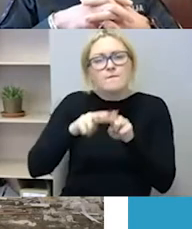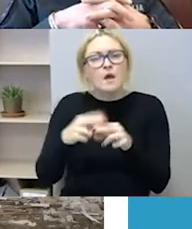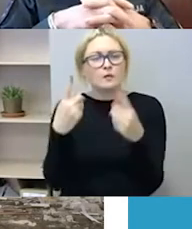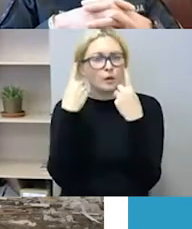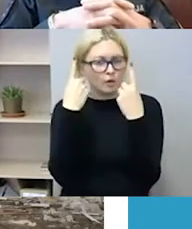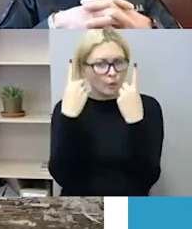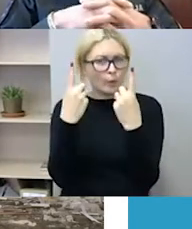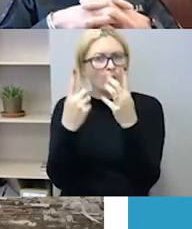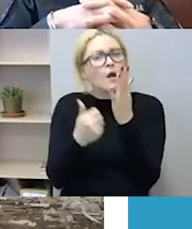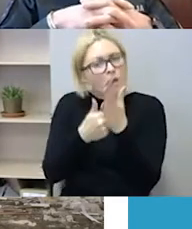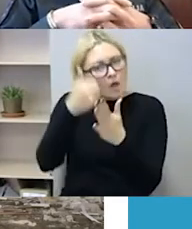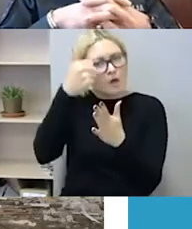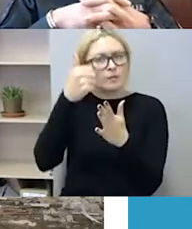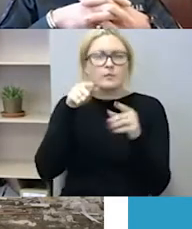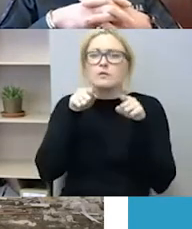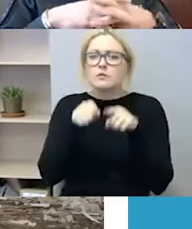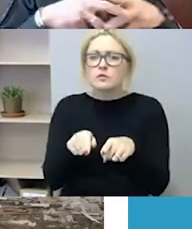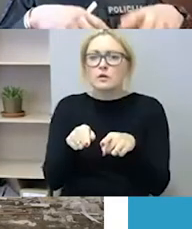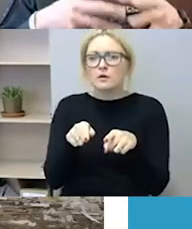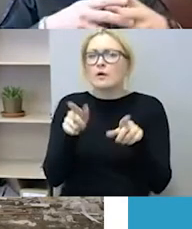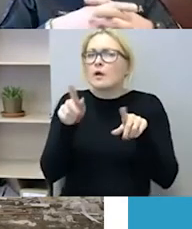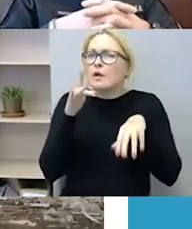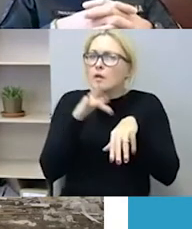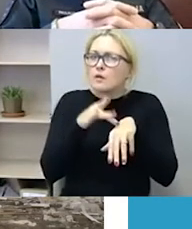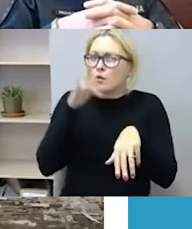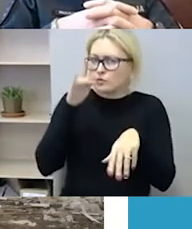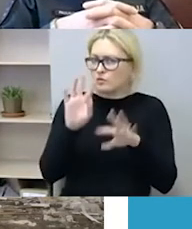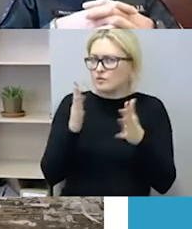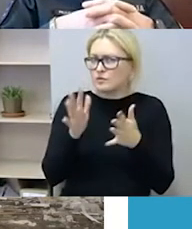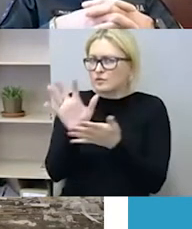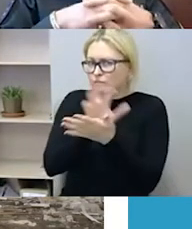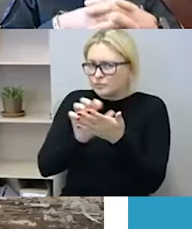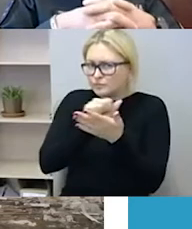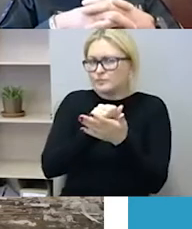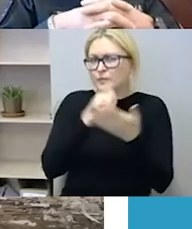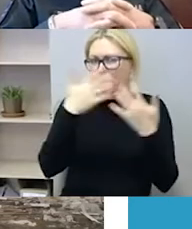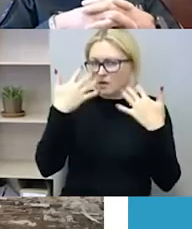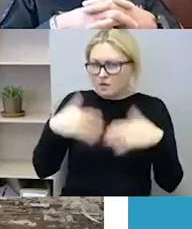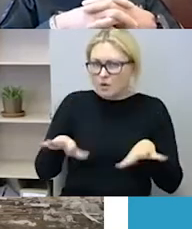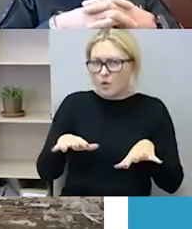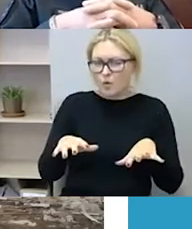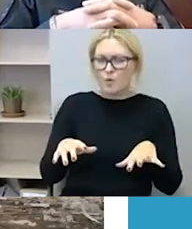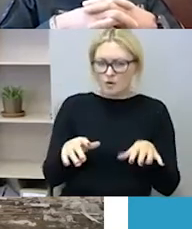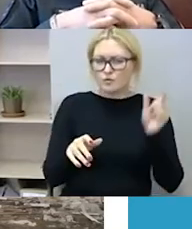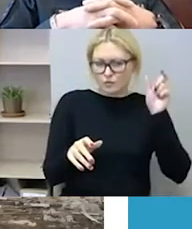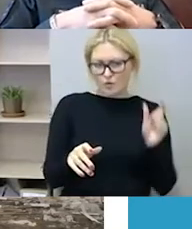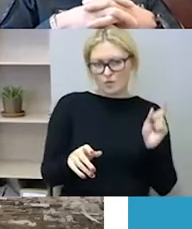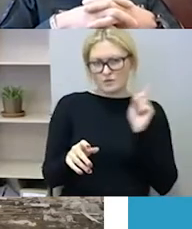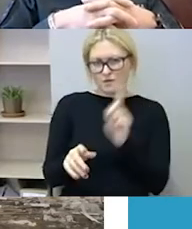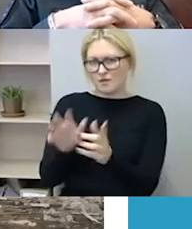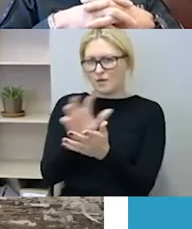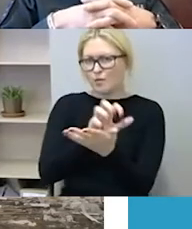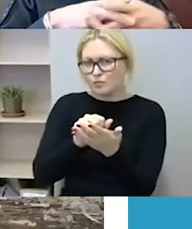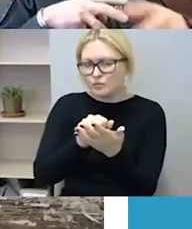turbūt iš kartų suponuoja, kad kažkas ją paniekindamas, na, išreiškia savo neapikantą. Kalbant,